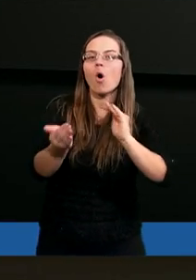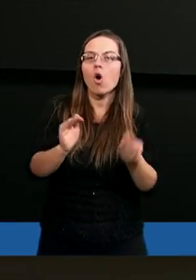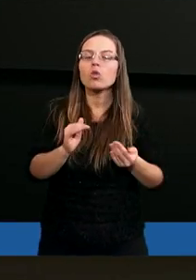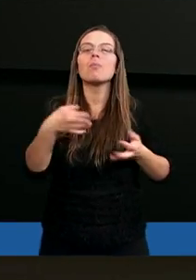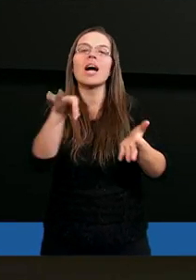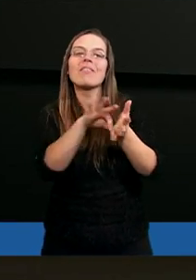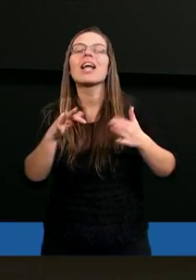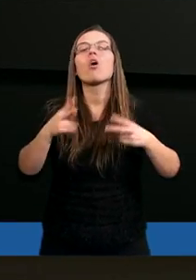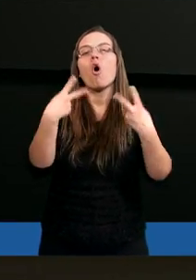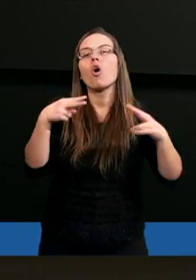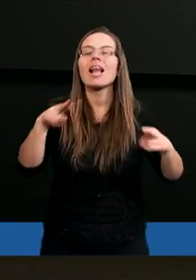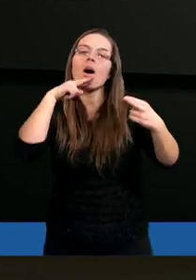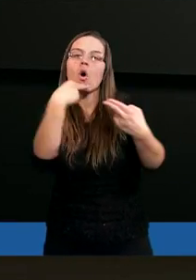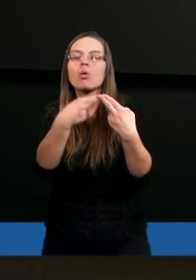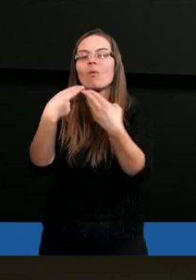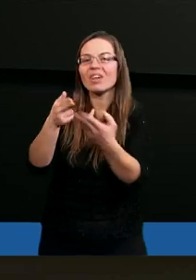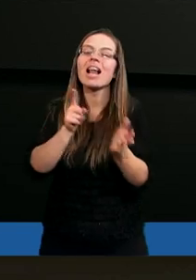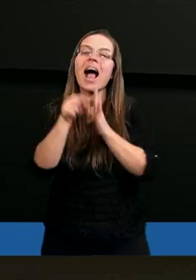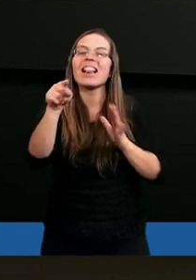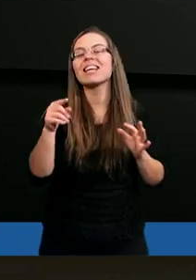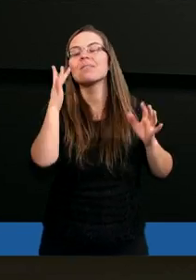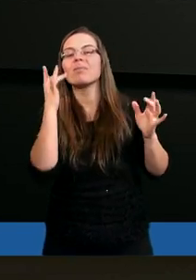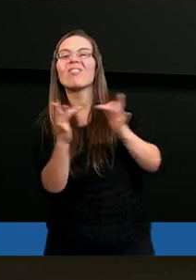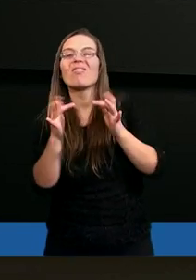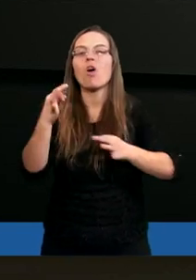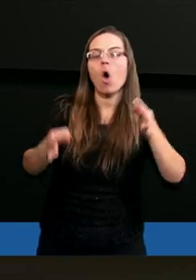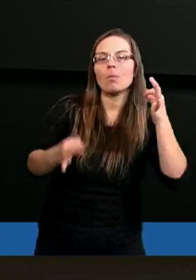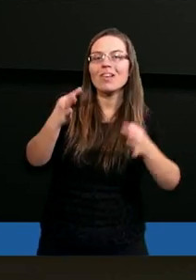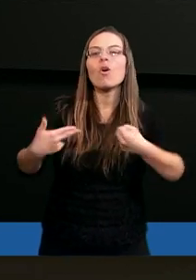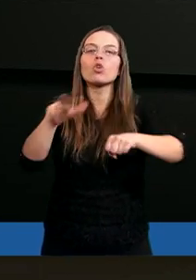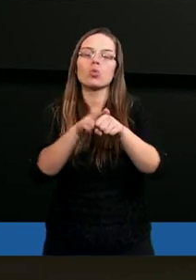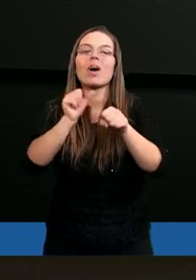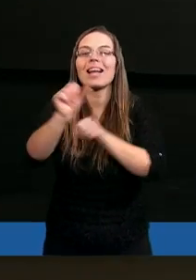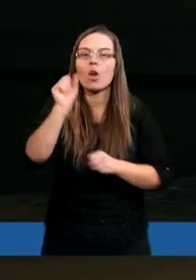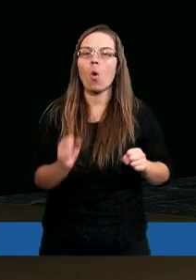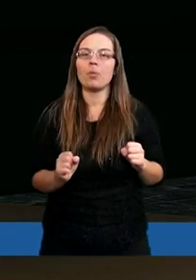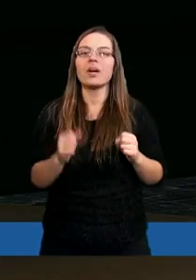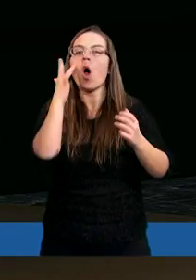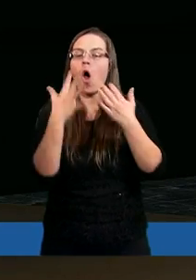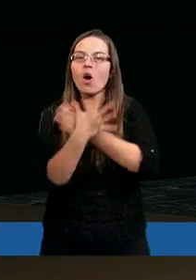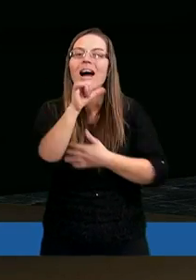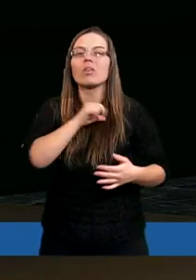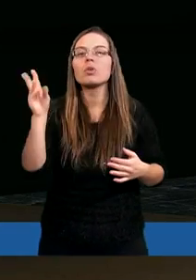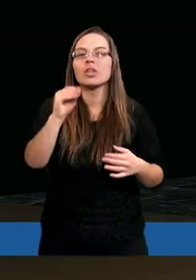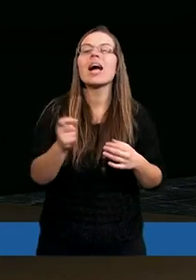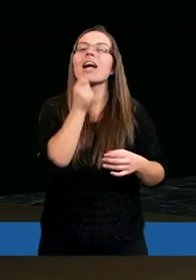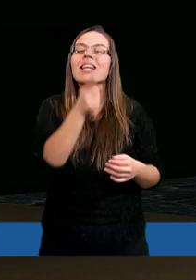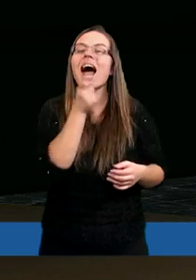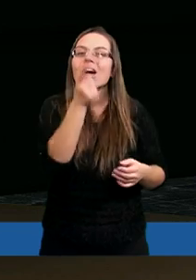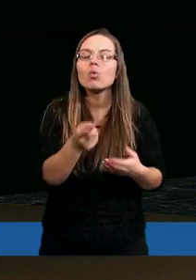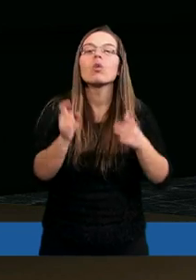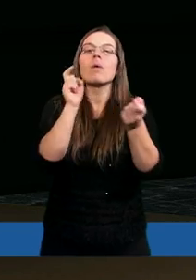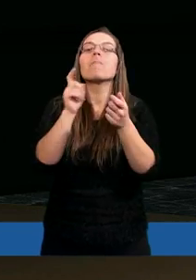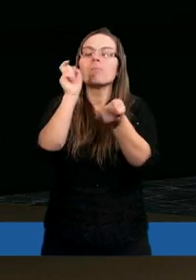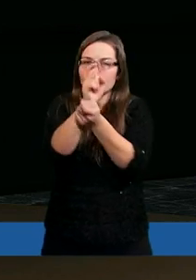są pewnego rodzaju odpowiedzią dla tych wątpliwości, które wyrażał Hiob? Okazuje się, że zarzut